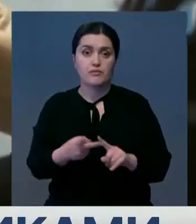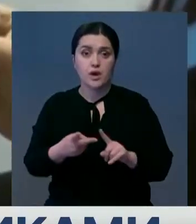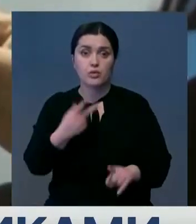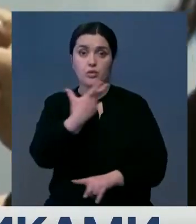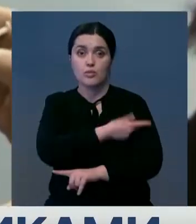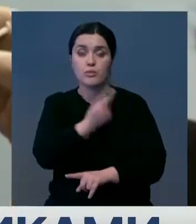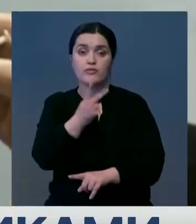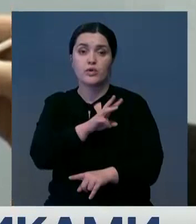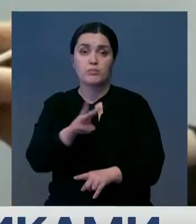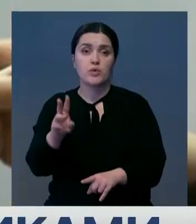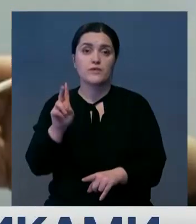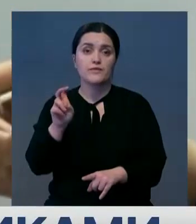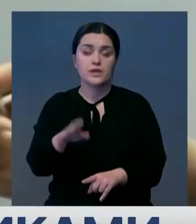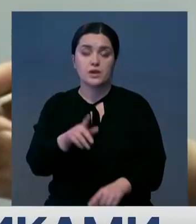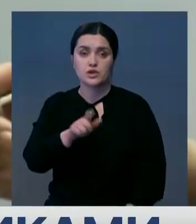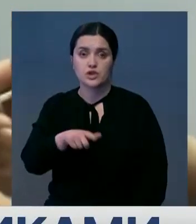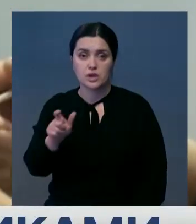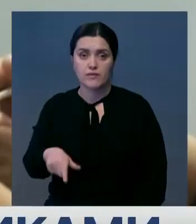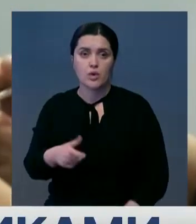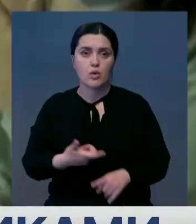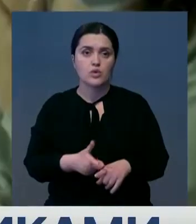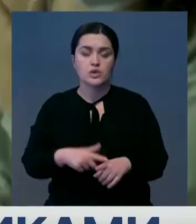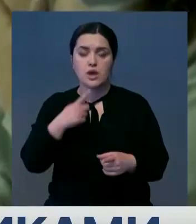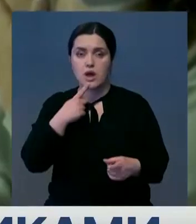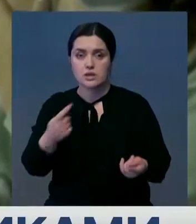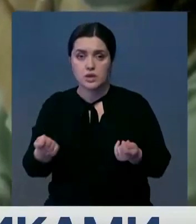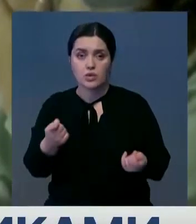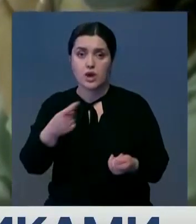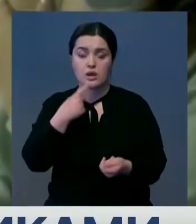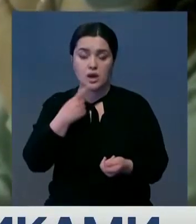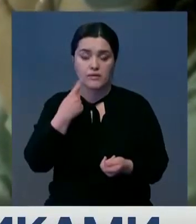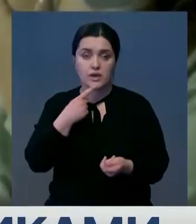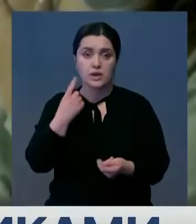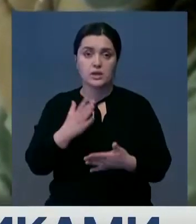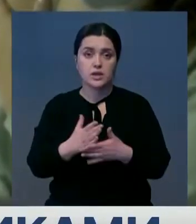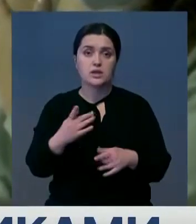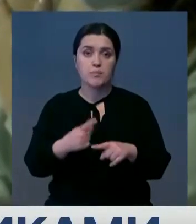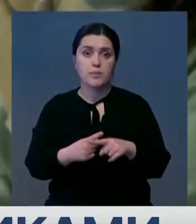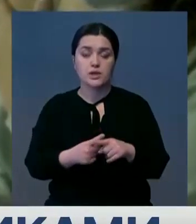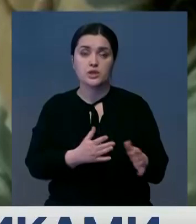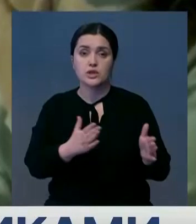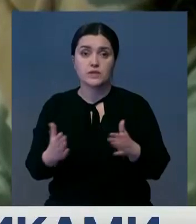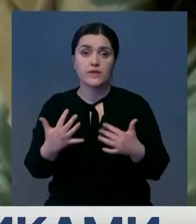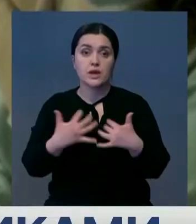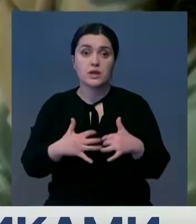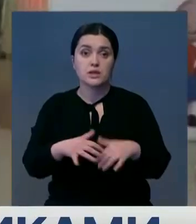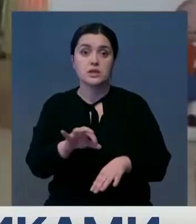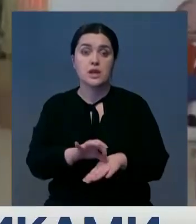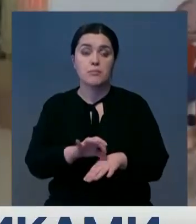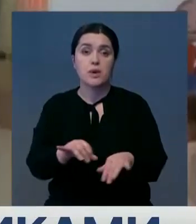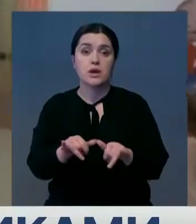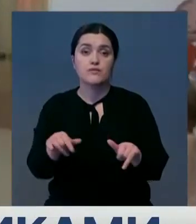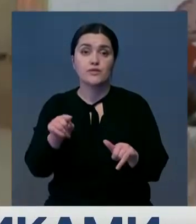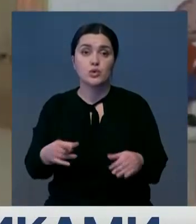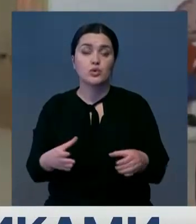уже около 2 миллионов 200 тысяч человек. Очень осторожно, но власти говорят, налицо положительные сдвиги. Количество заболевших растет только в тех